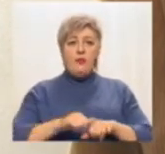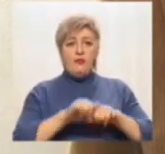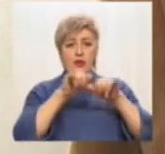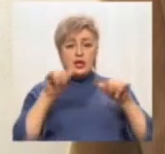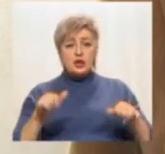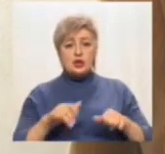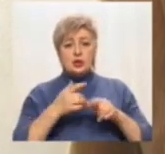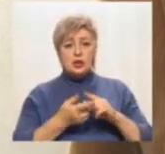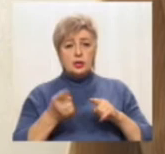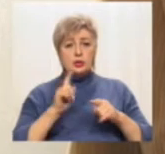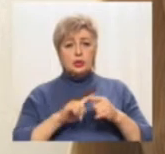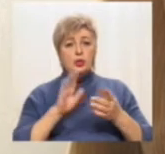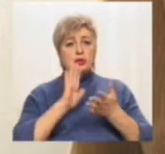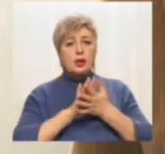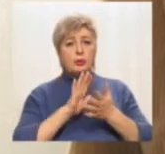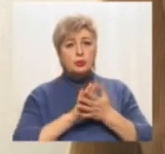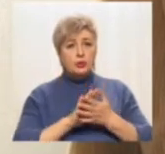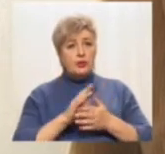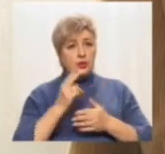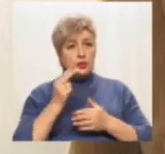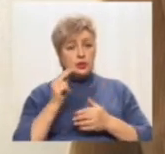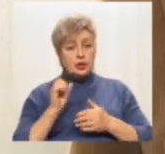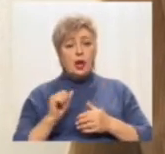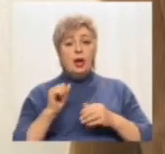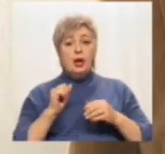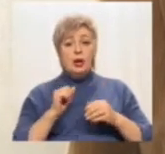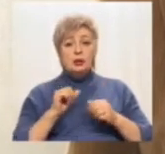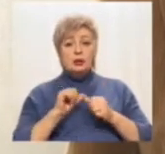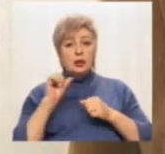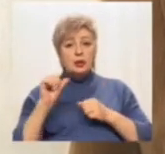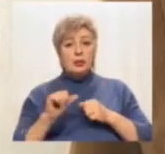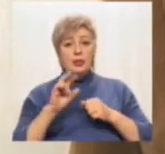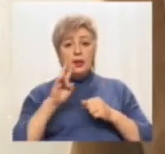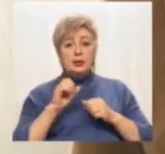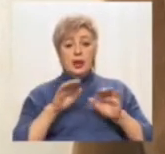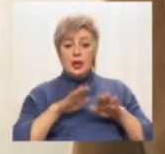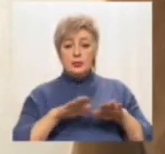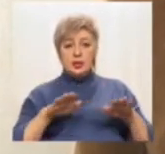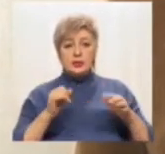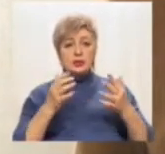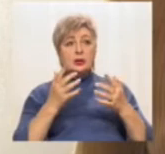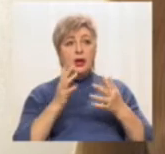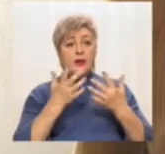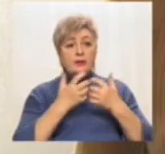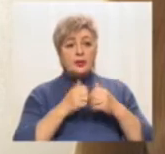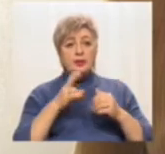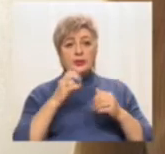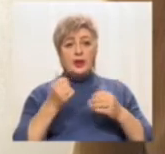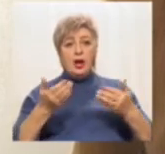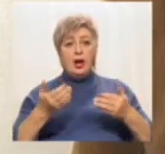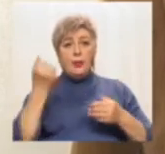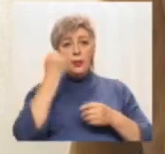забруднювача. Зокрема, в місці виміру на перемозі 4,